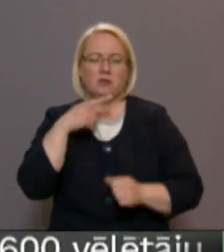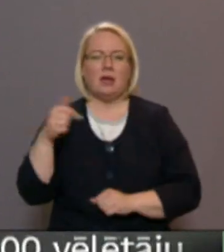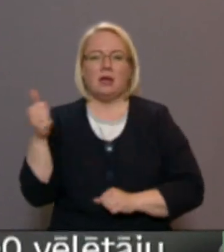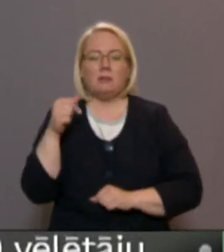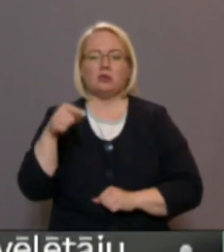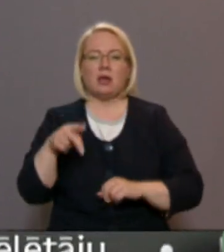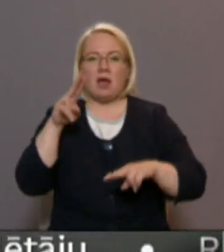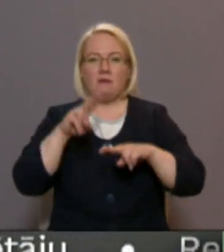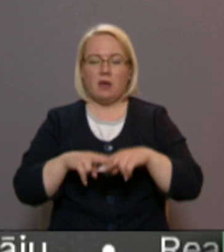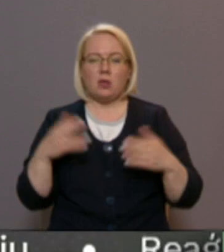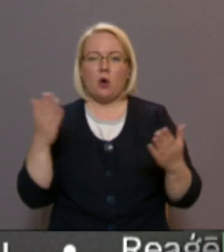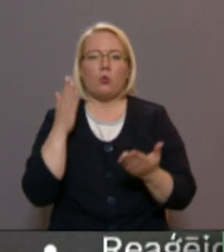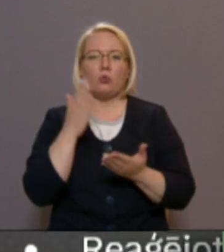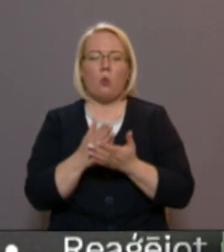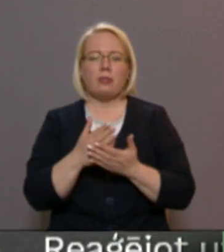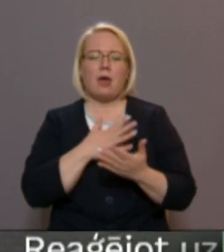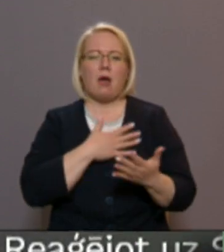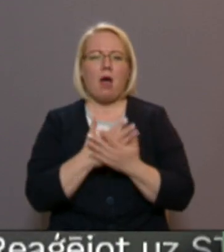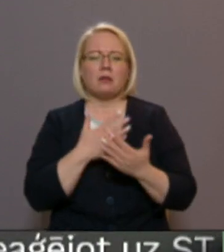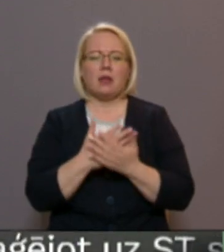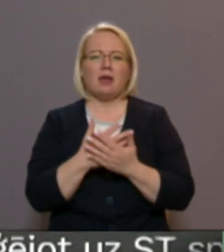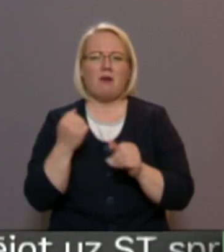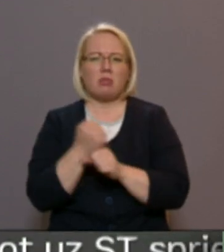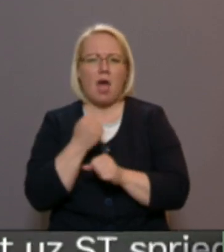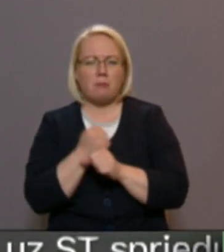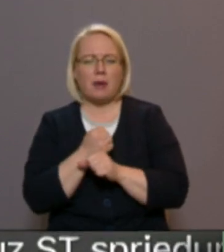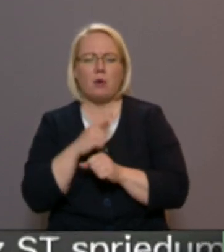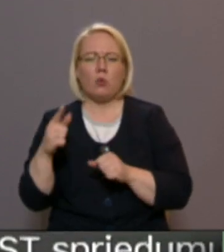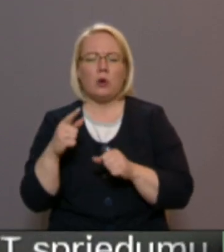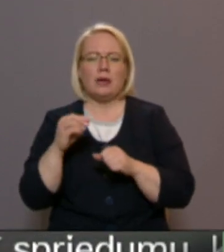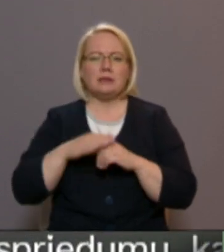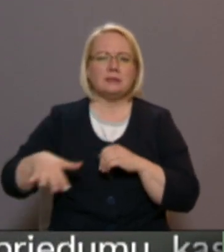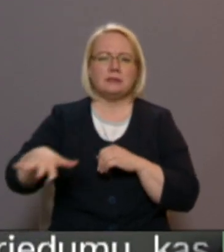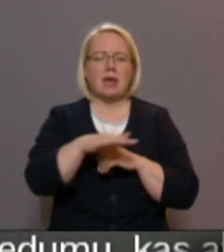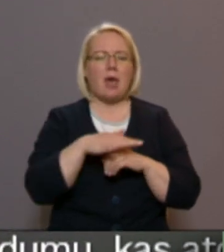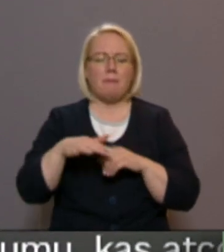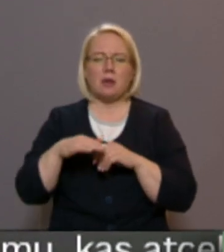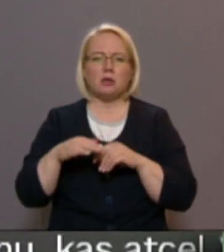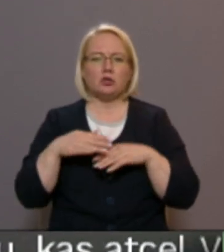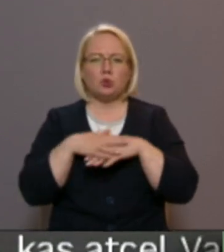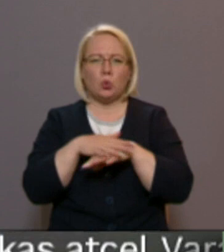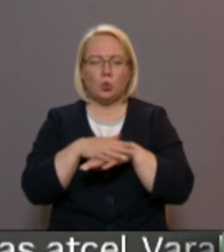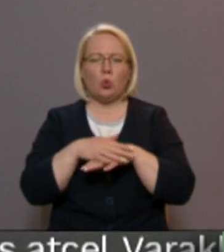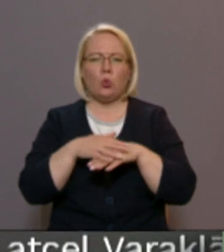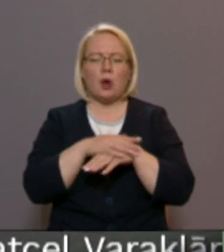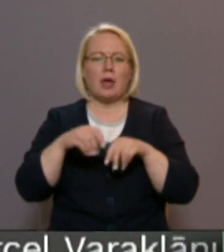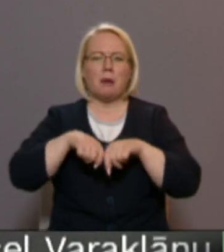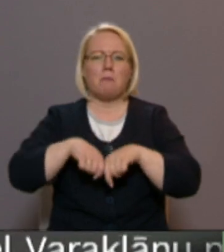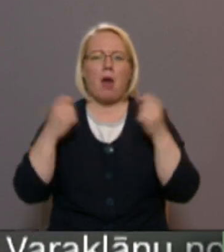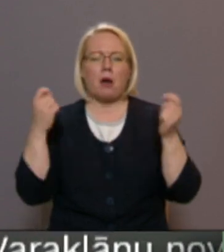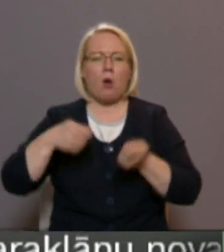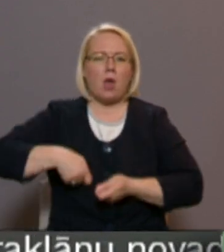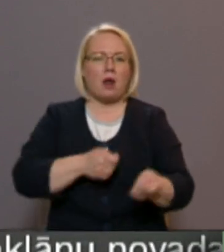vietā, kur notiekās aktīvā darbība, kur tā zemes struktūra ir pārālta tieši ar akšanas darbiem, tad